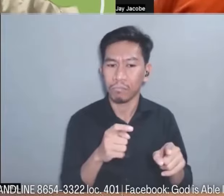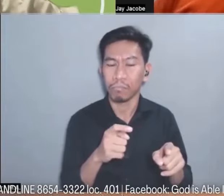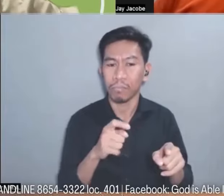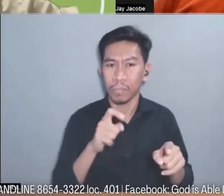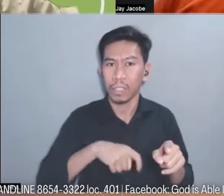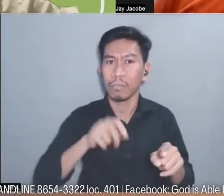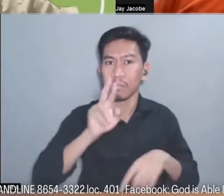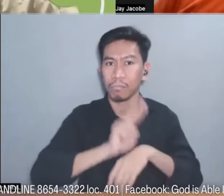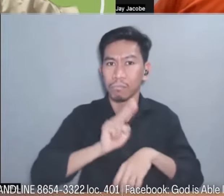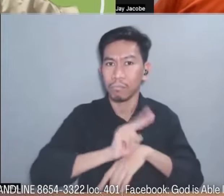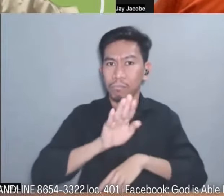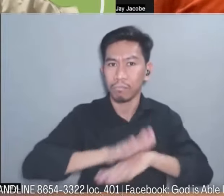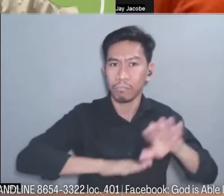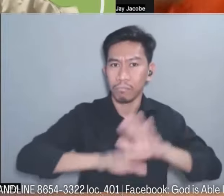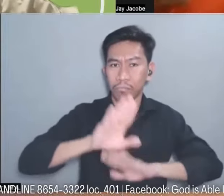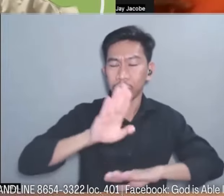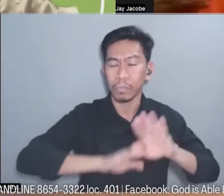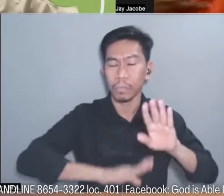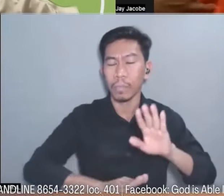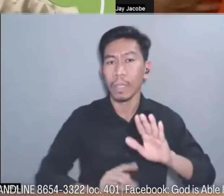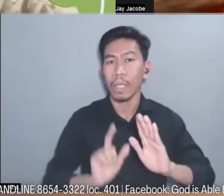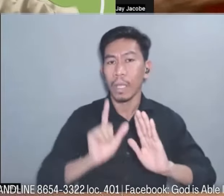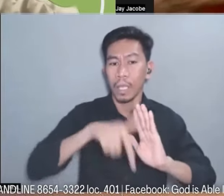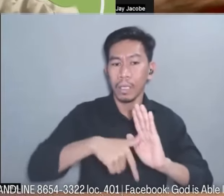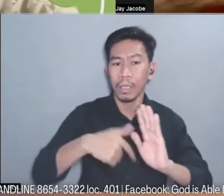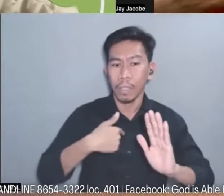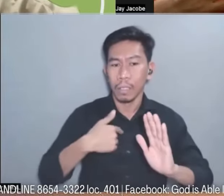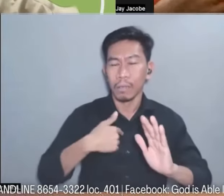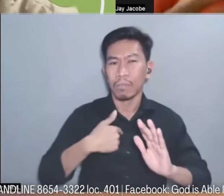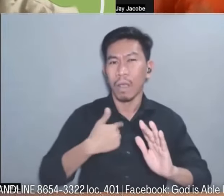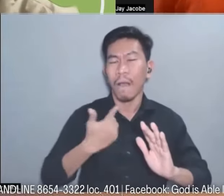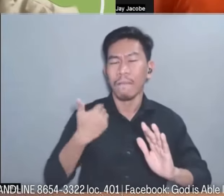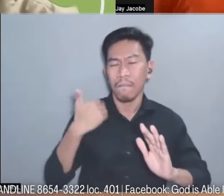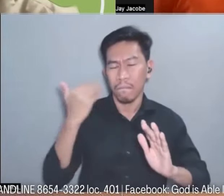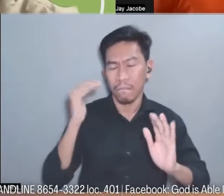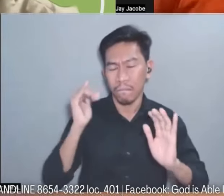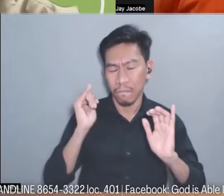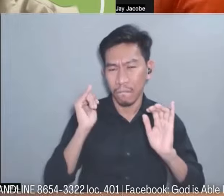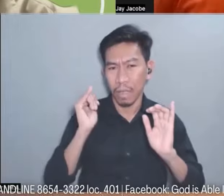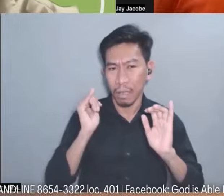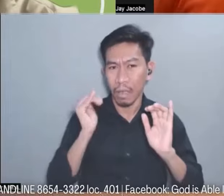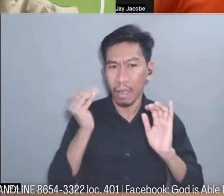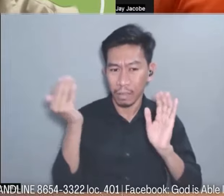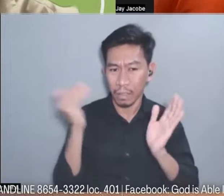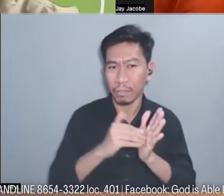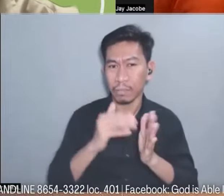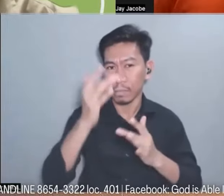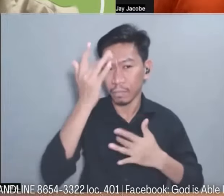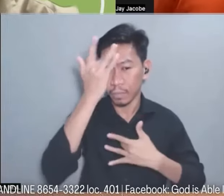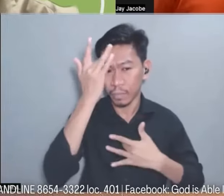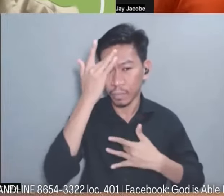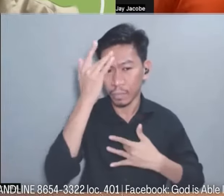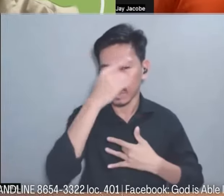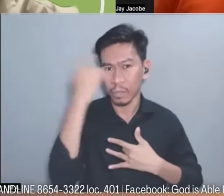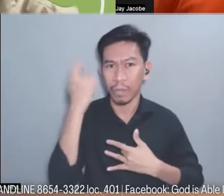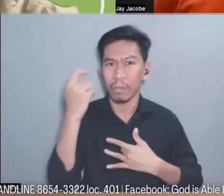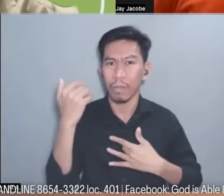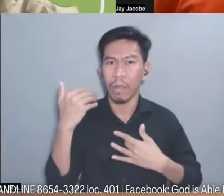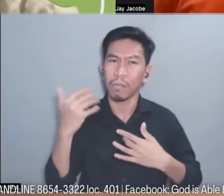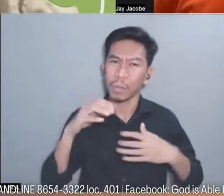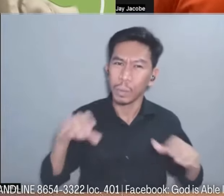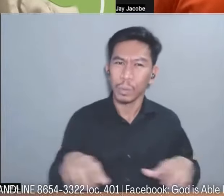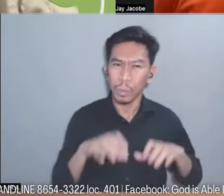nagkasakit dahil po sa sobrang sakit ng aking katawan dahil excessive work nga yung mga muscle po ay sumasakit.